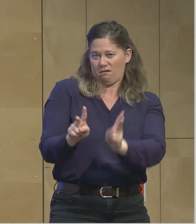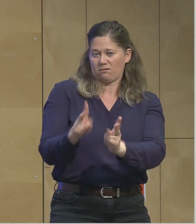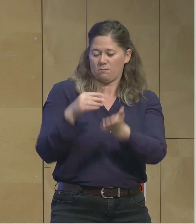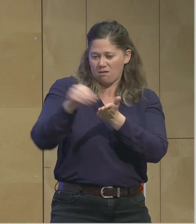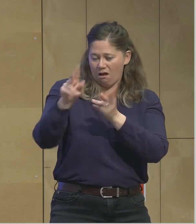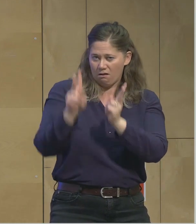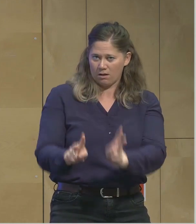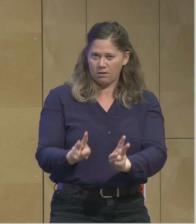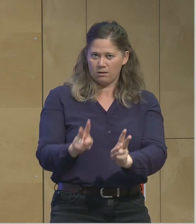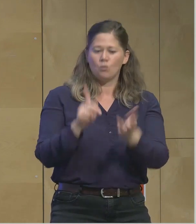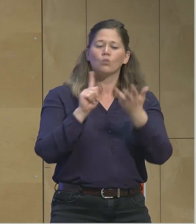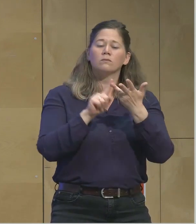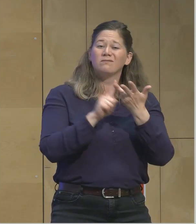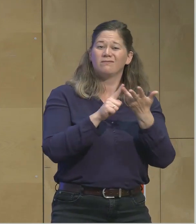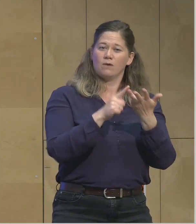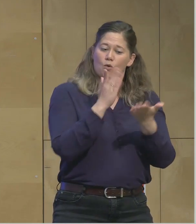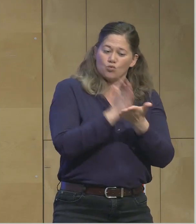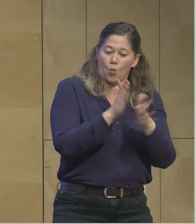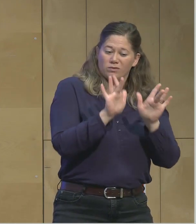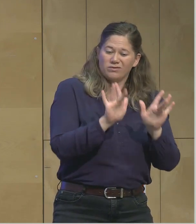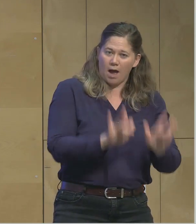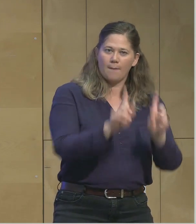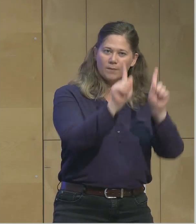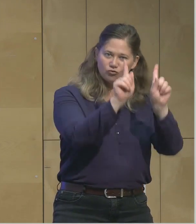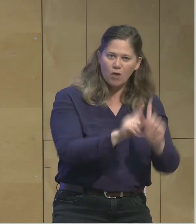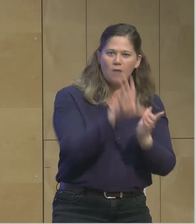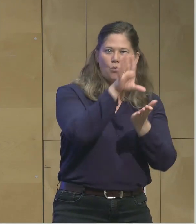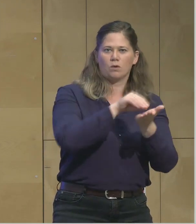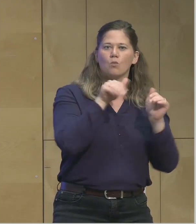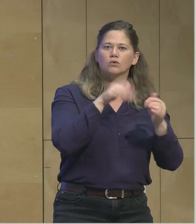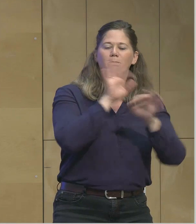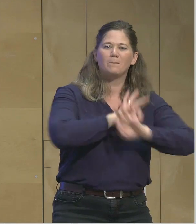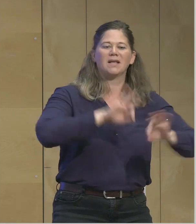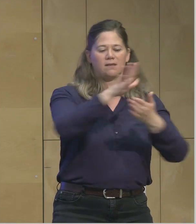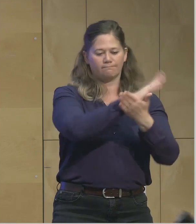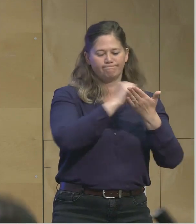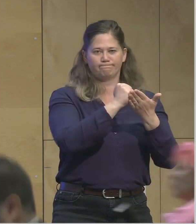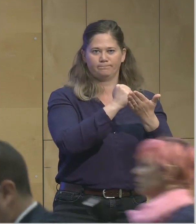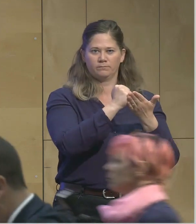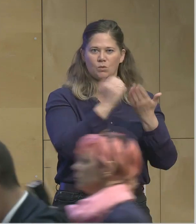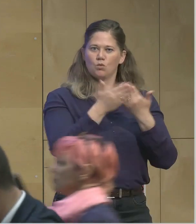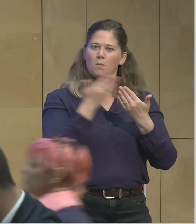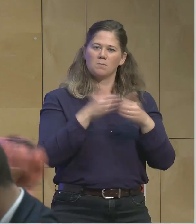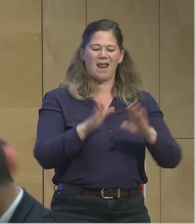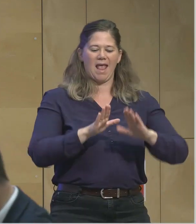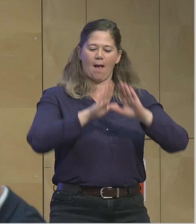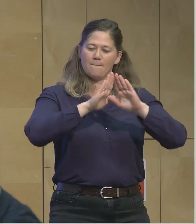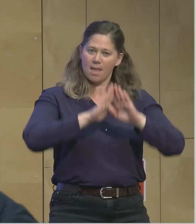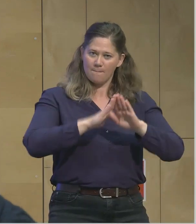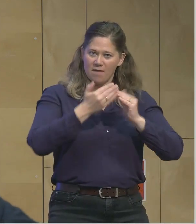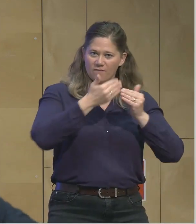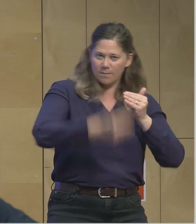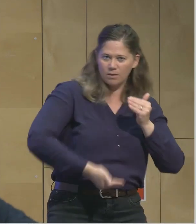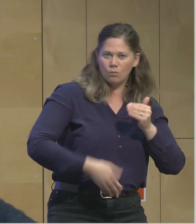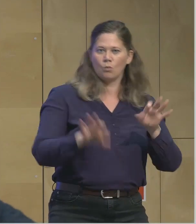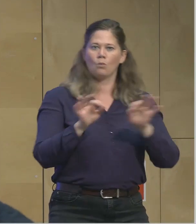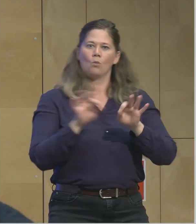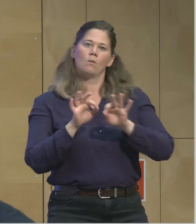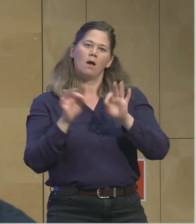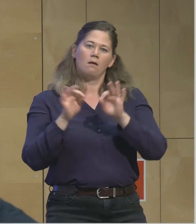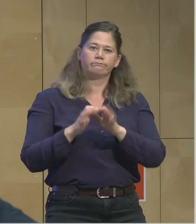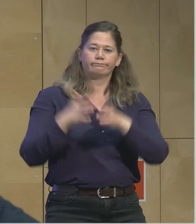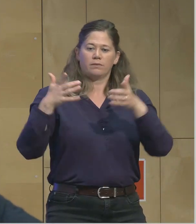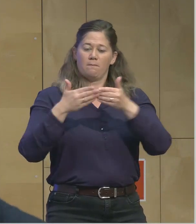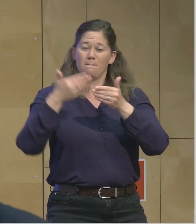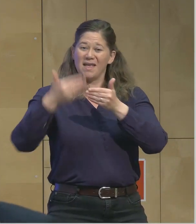muss besser genutzt werden. Die Vermietung durch Airbnb, der Wildwuchs von Mikrohotels, aber auch der